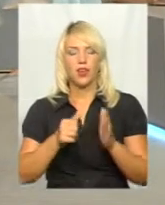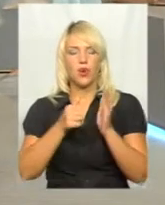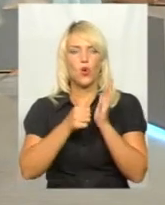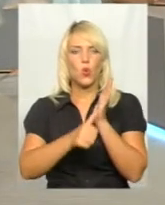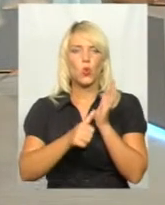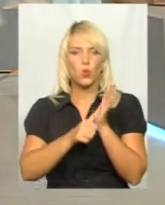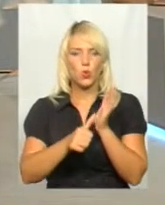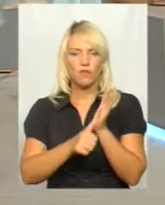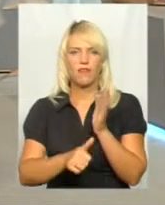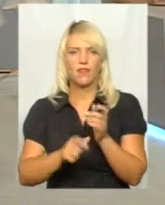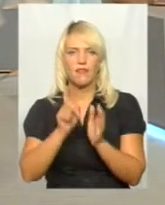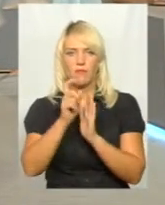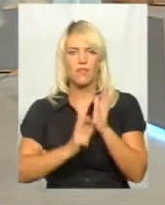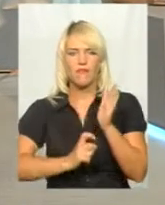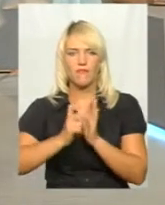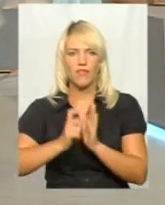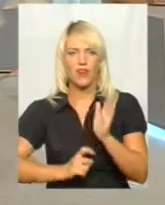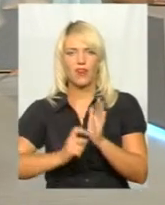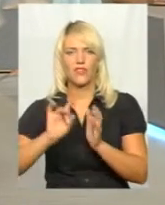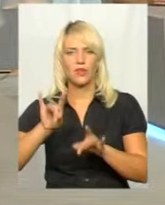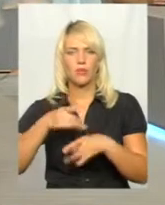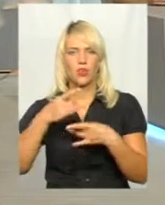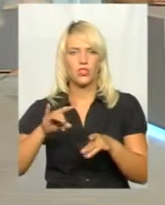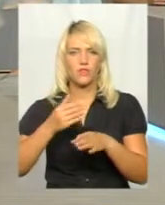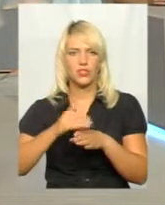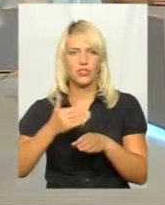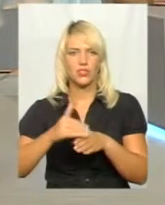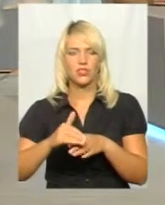підварювання провіржавілих частин,